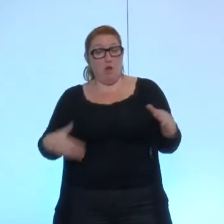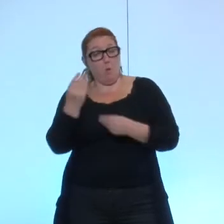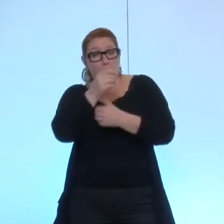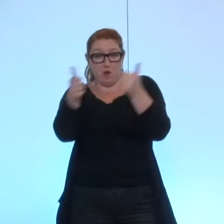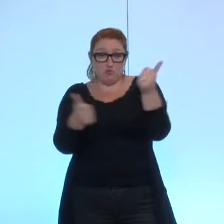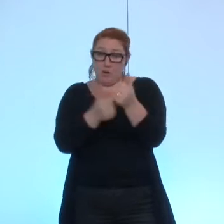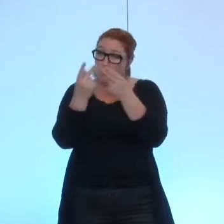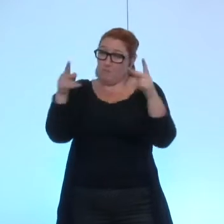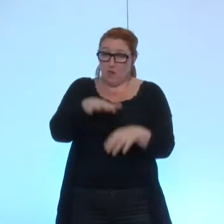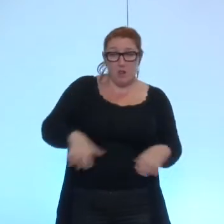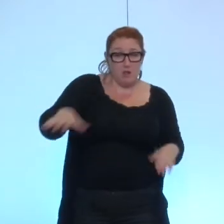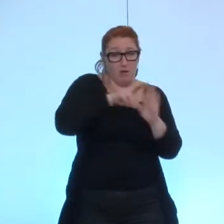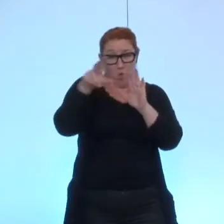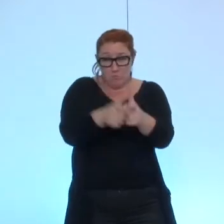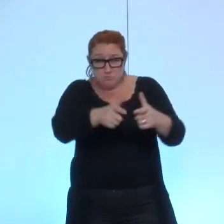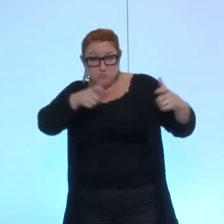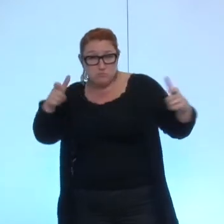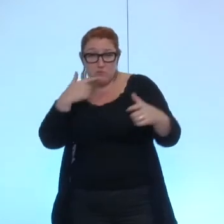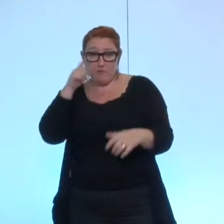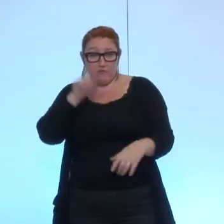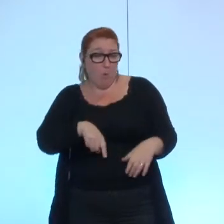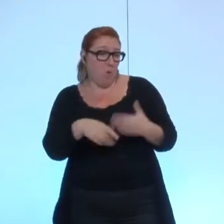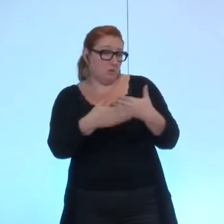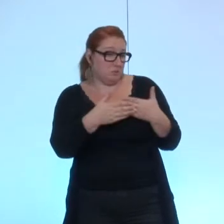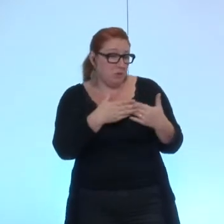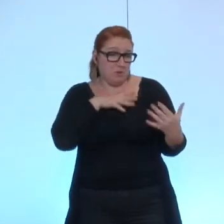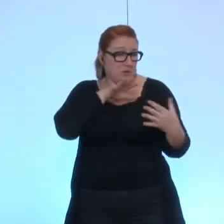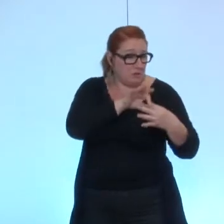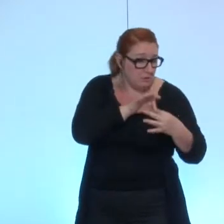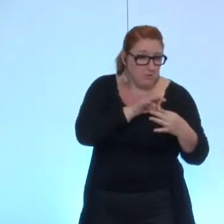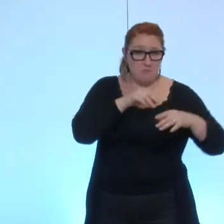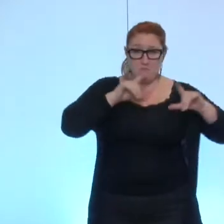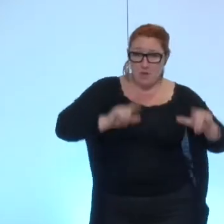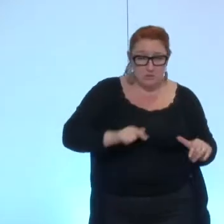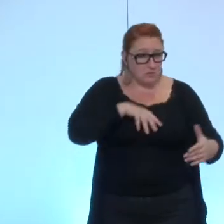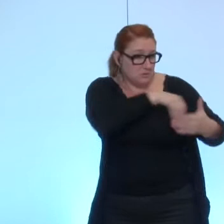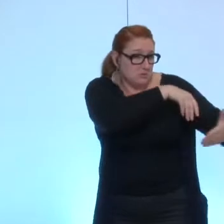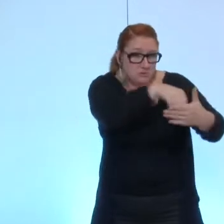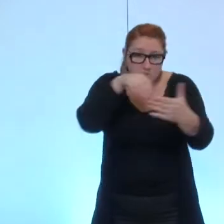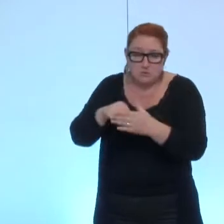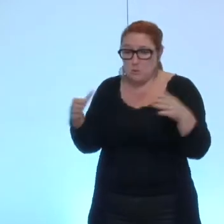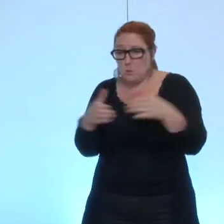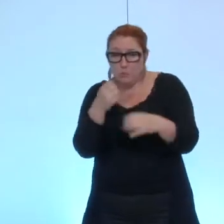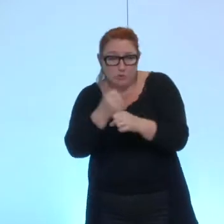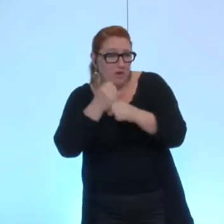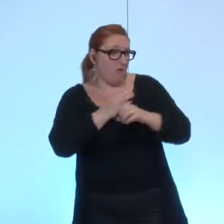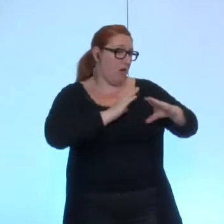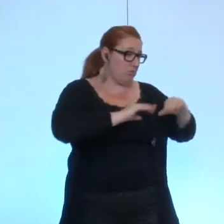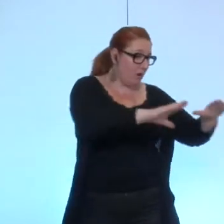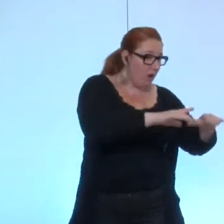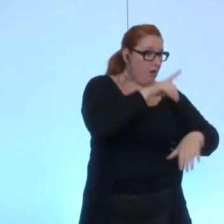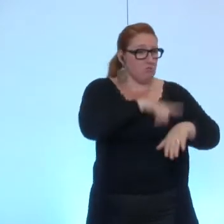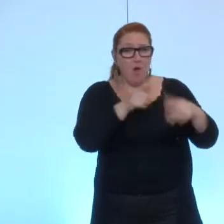nécessitent proximité, disponibilité et présence, aussi bien sur le terrain que dans des groupes de travail, commissions, temps institutionnels,